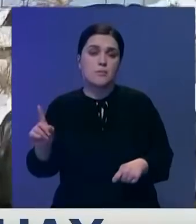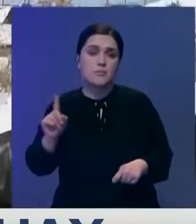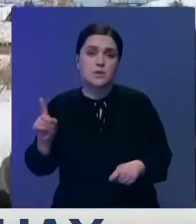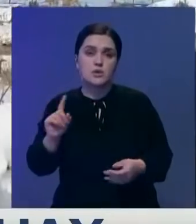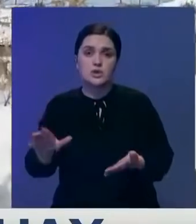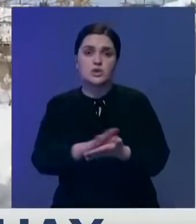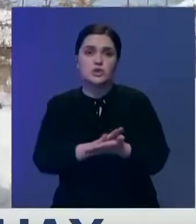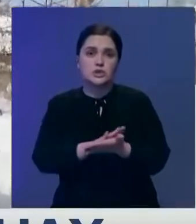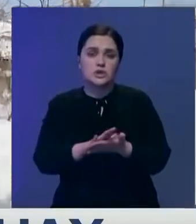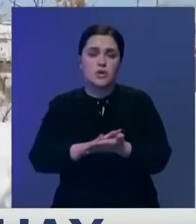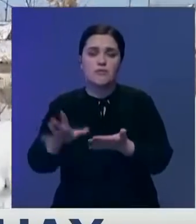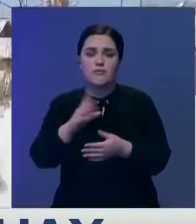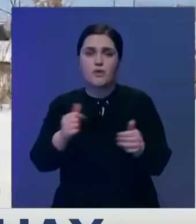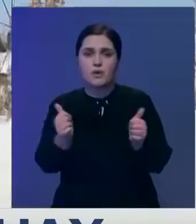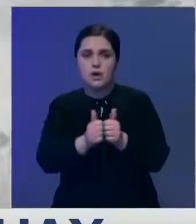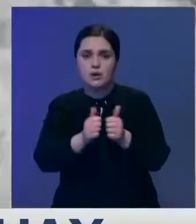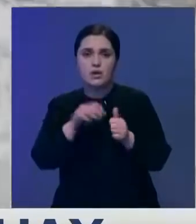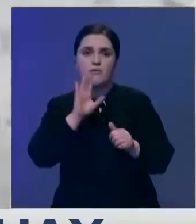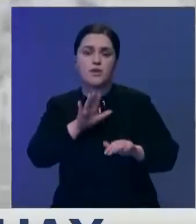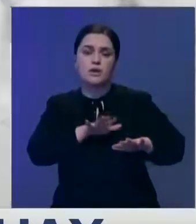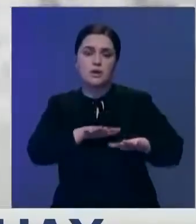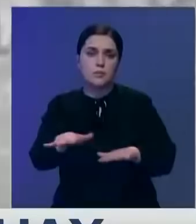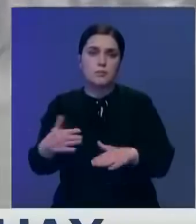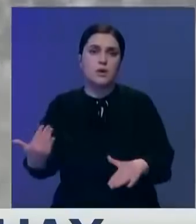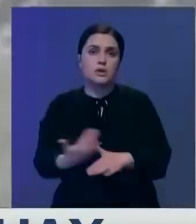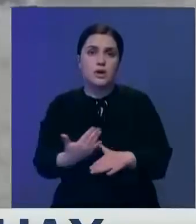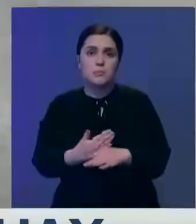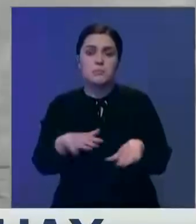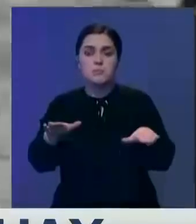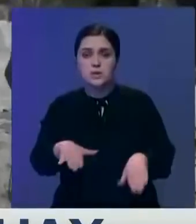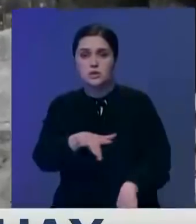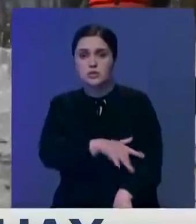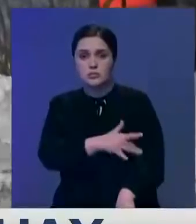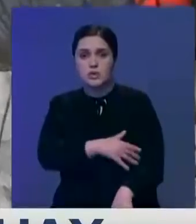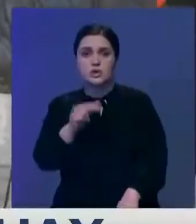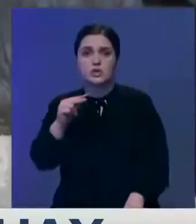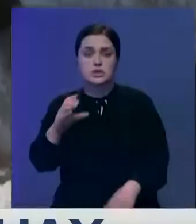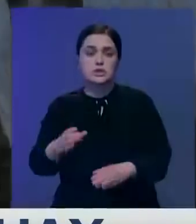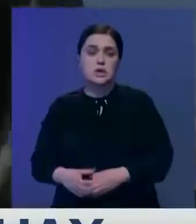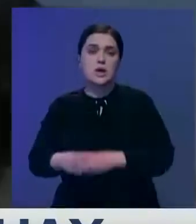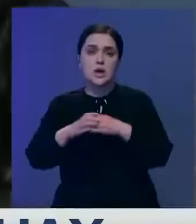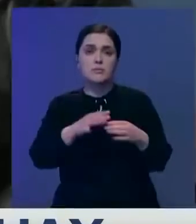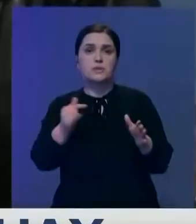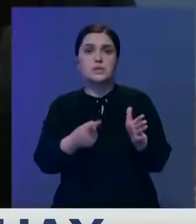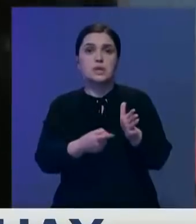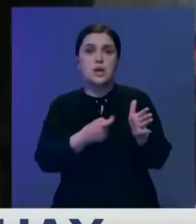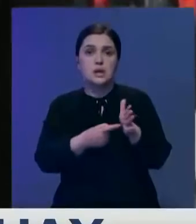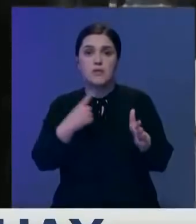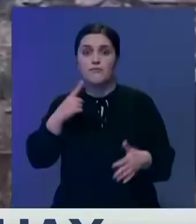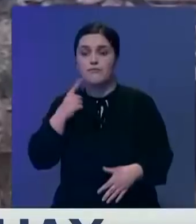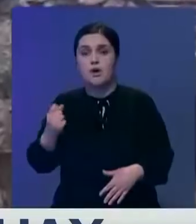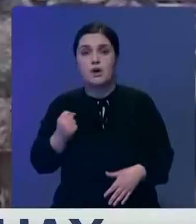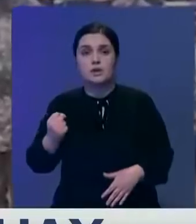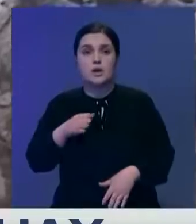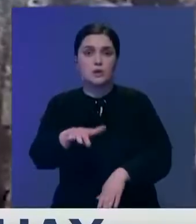полутысячи арыков и водопропускных сооружений. На помощь местным службам ЧАЭС прибыл отряд воинской части из Караганды. Военнослужащие